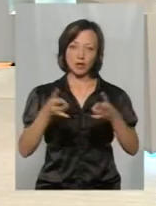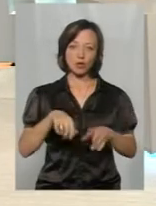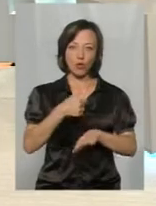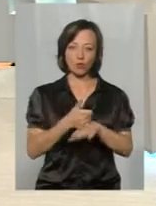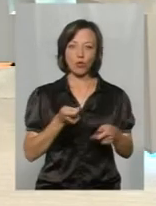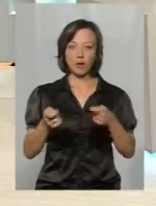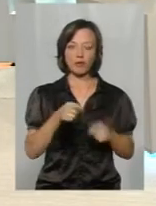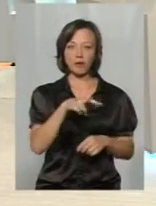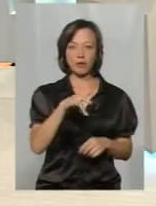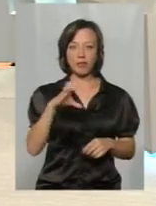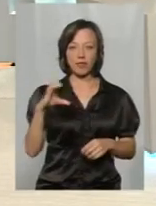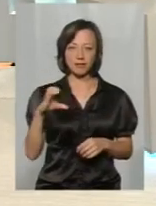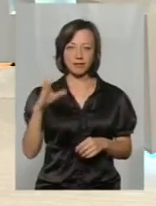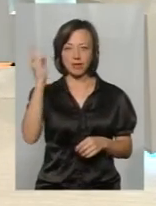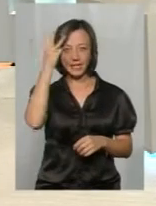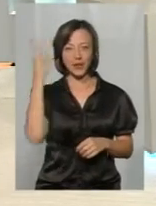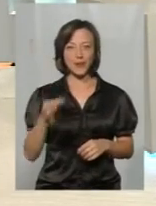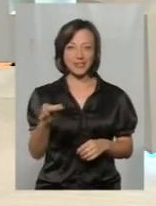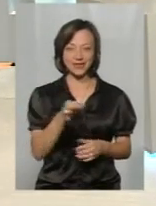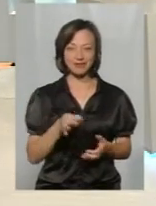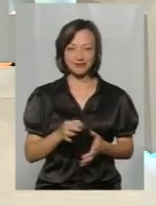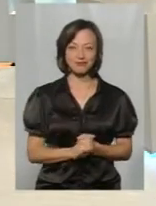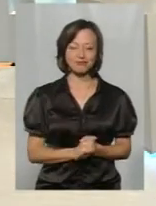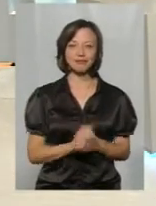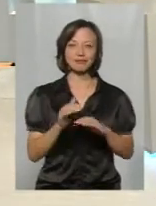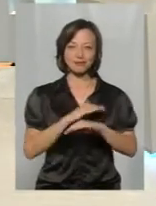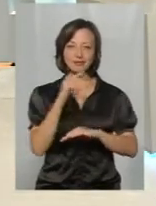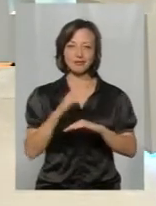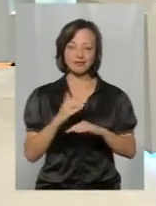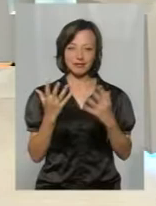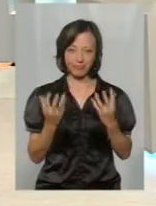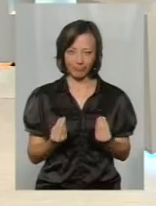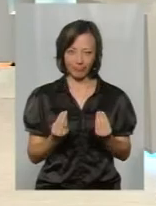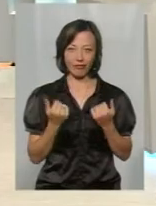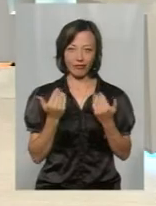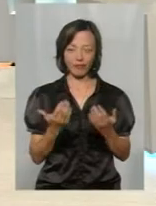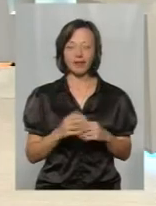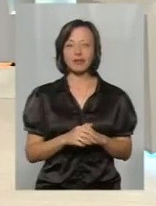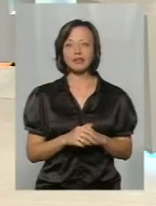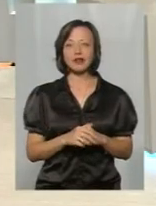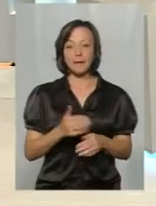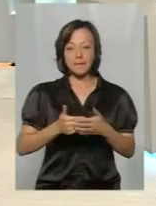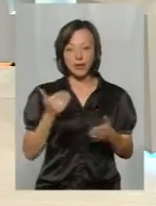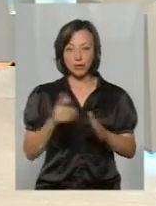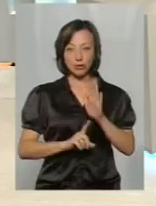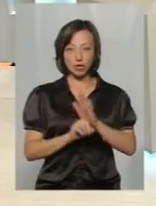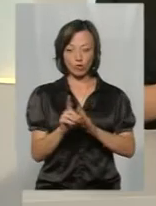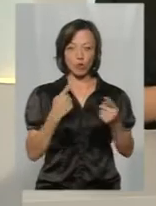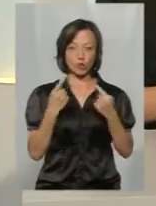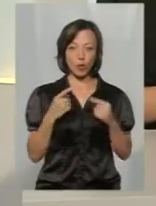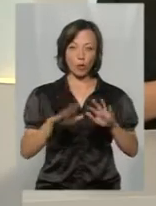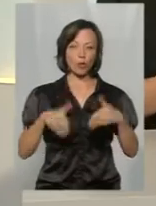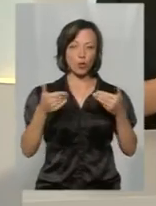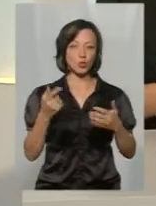Державної служби з надзвичайних ситуацій у Хмельницькій області. Доброго дня, Сергій. Доброго дня. Перед тим, як ми почнемо нашу розмову, я